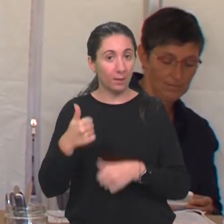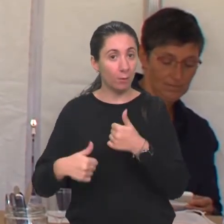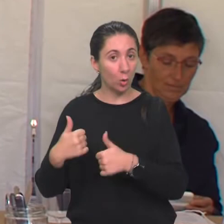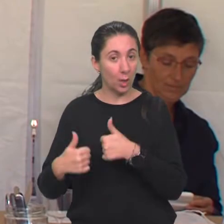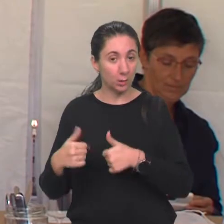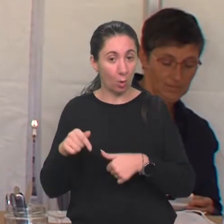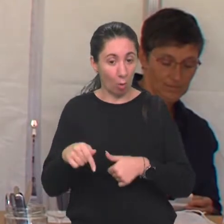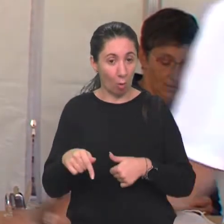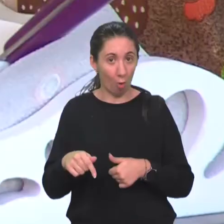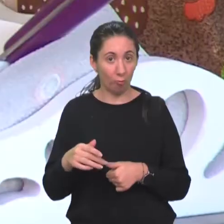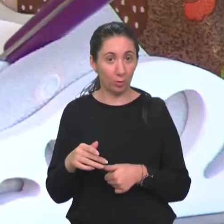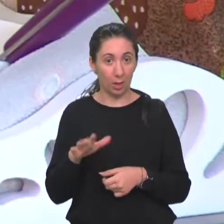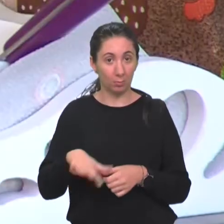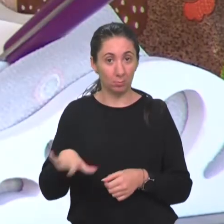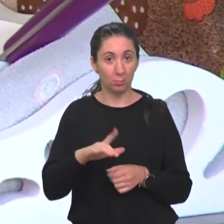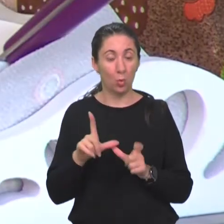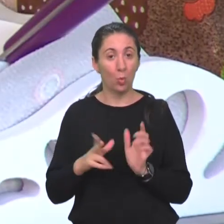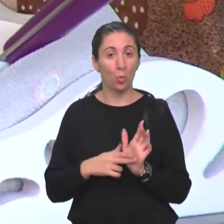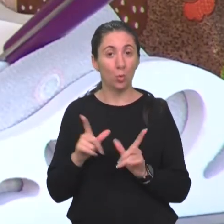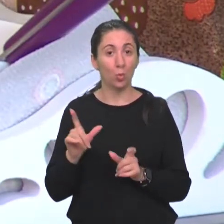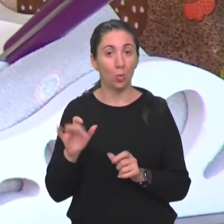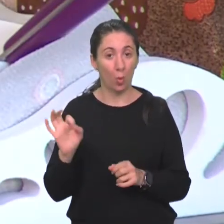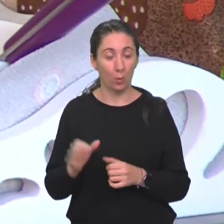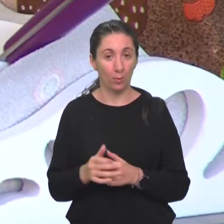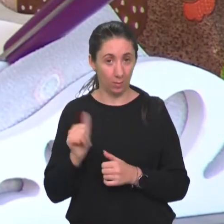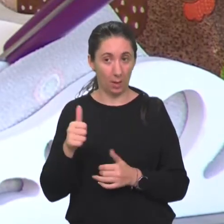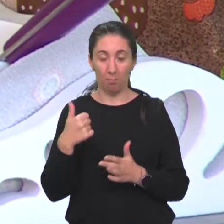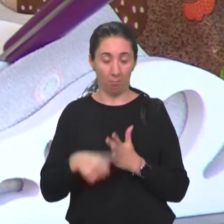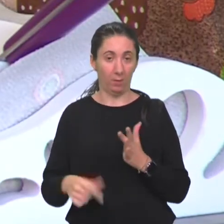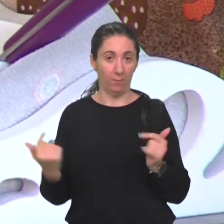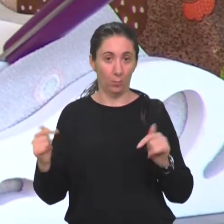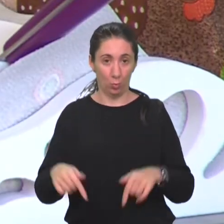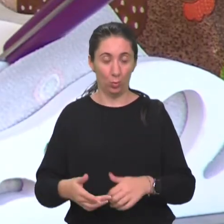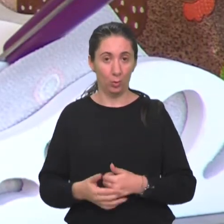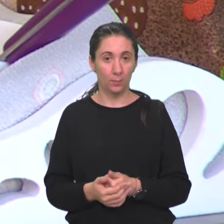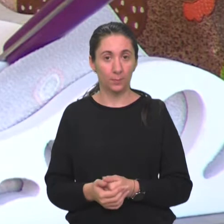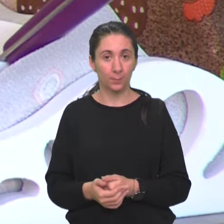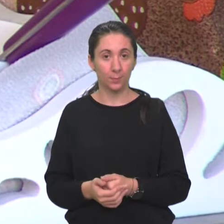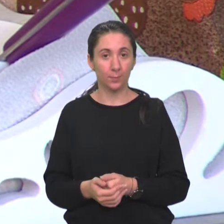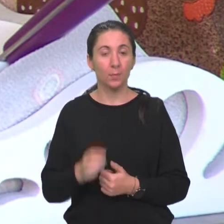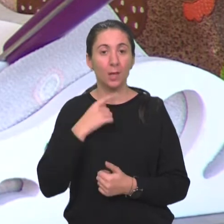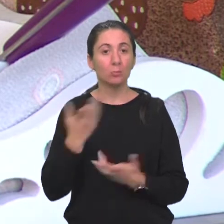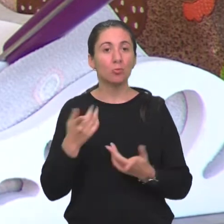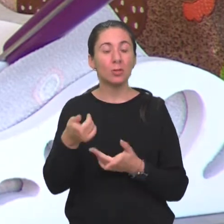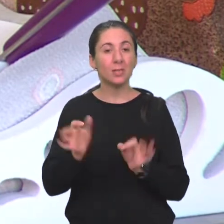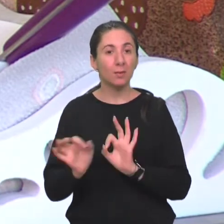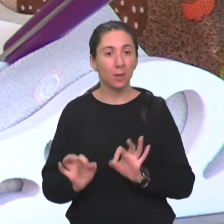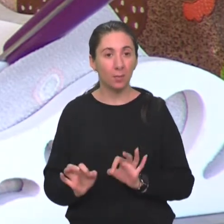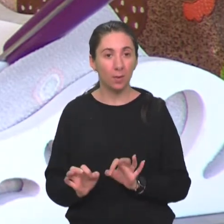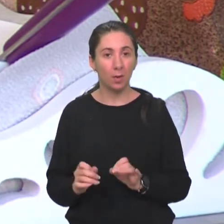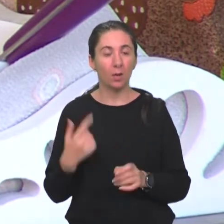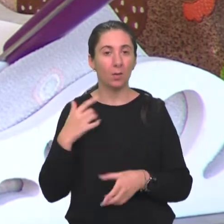natjecanje ovdje na UNU, je li tako? Je, naravno da je. Evo, da reci nam što si pripremio.